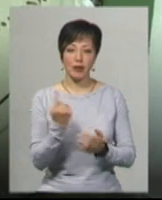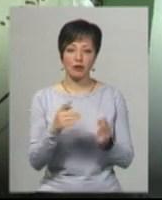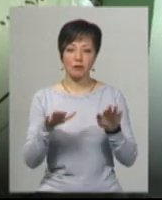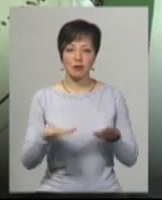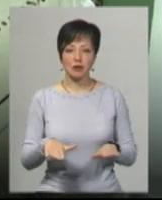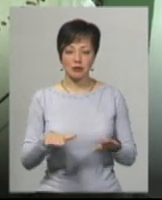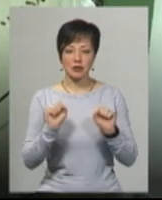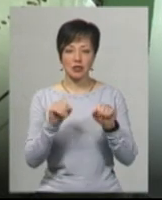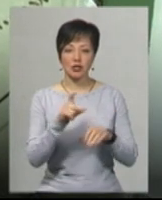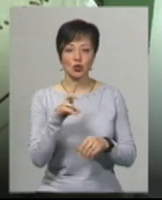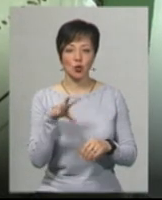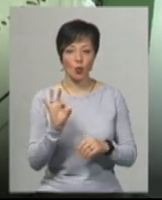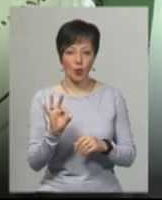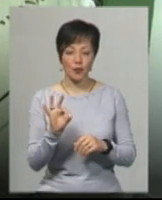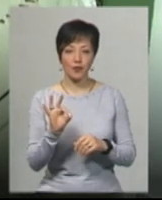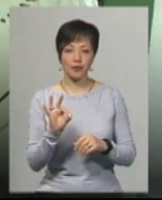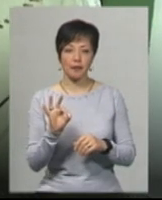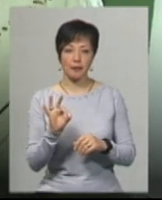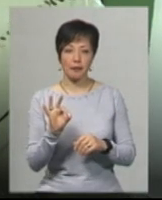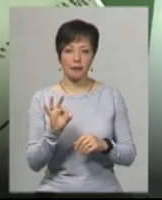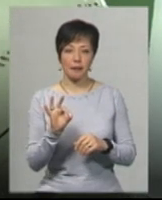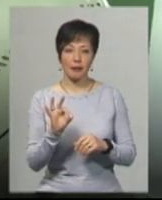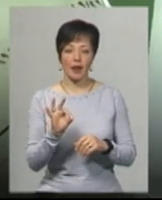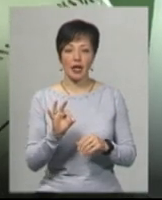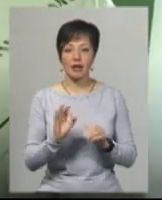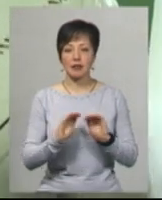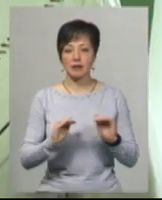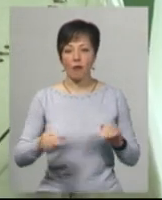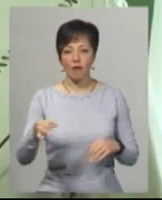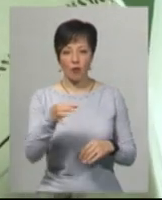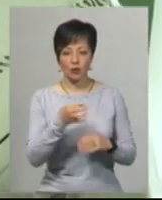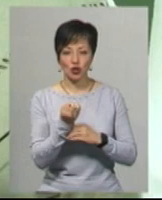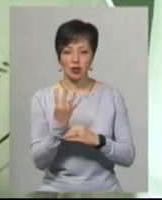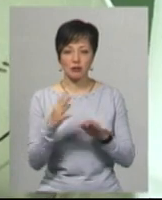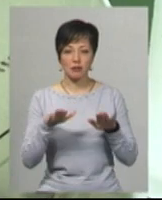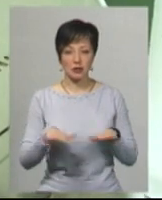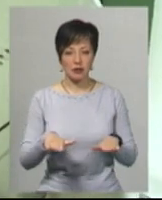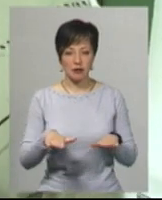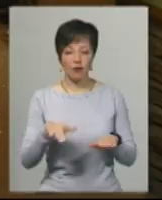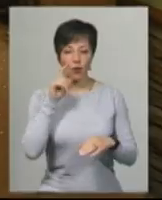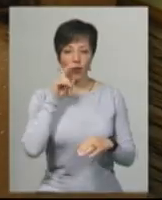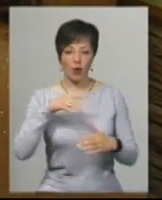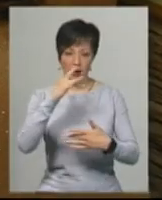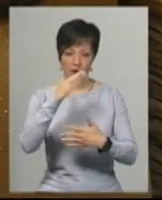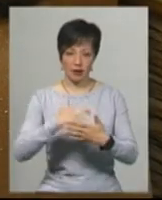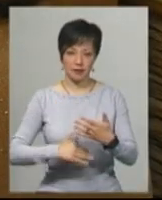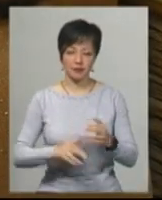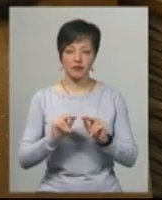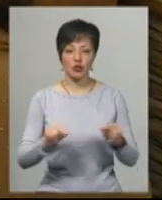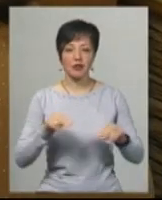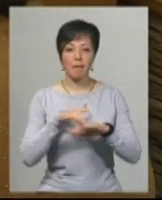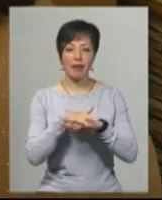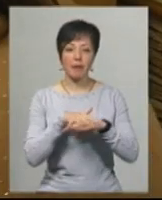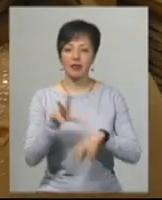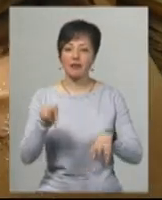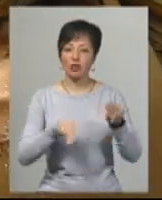по здачі ЗНО в області і 14 місце в Україні. Вчителька математики